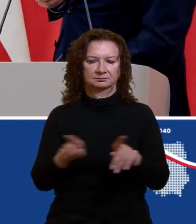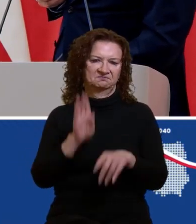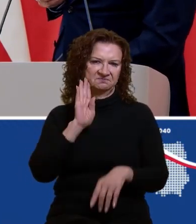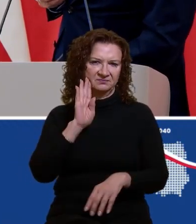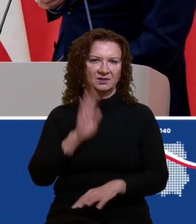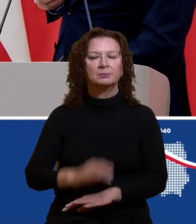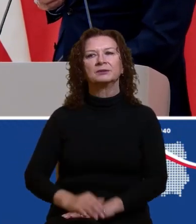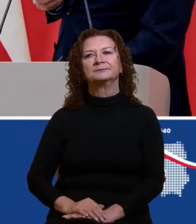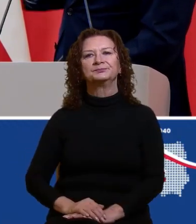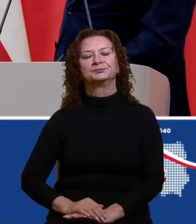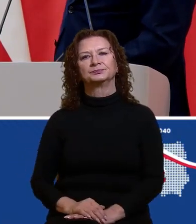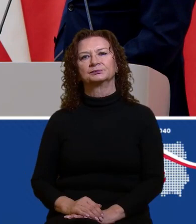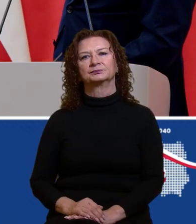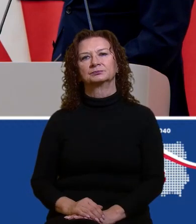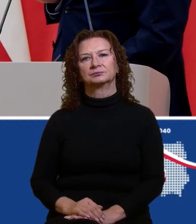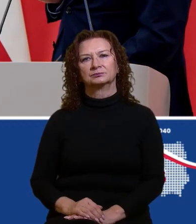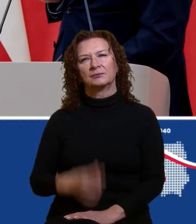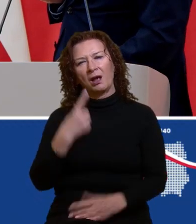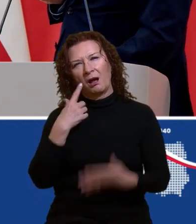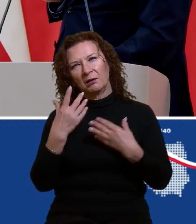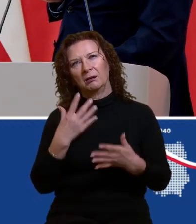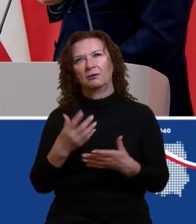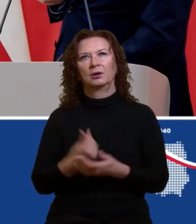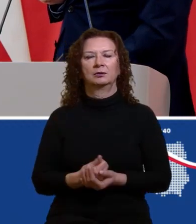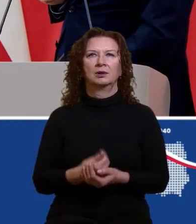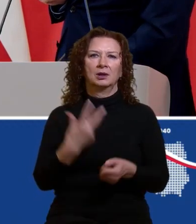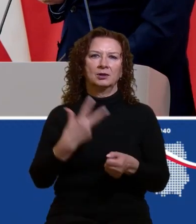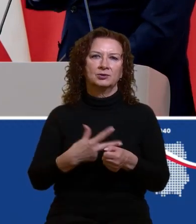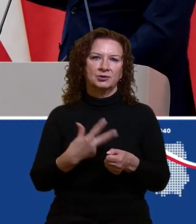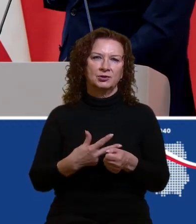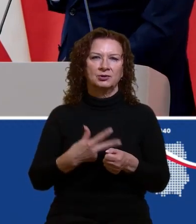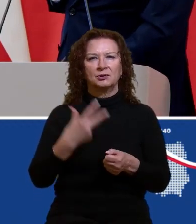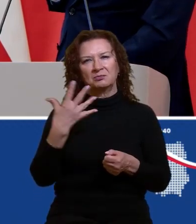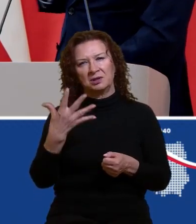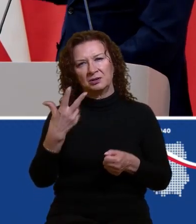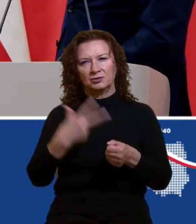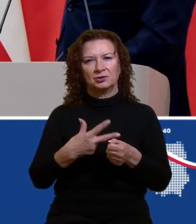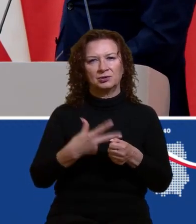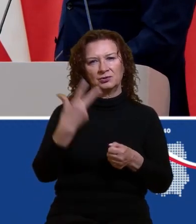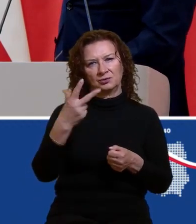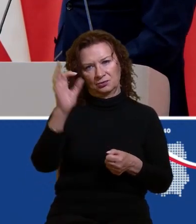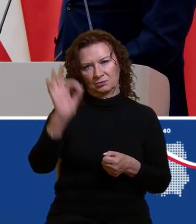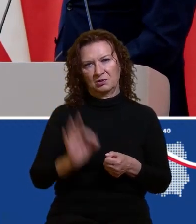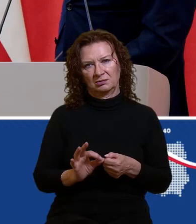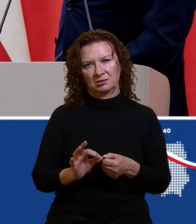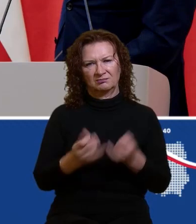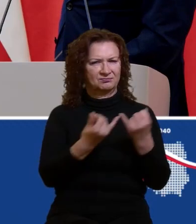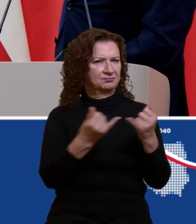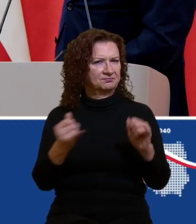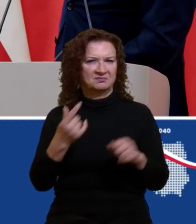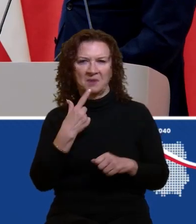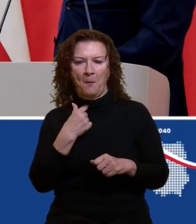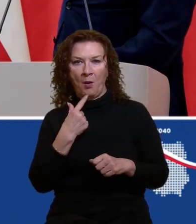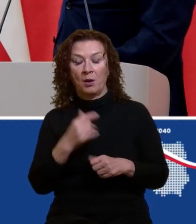rzędu, tam powiedzmy 35, 33, 30%. Ta różnica była niewielka. Ta